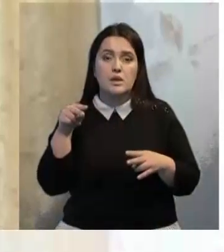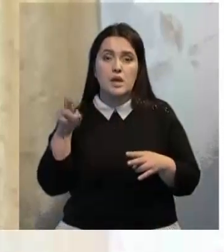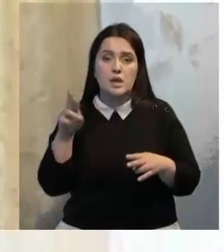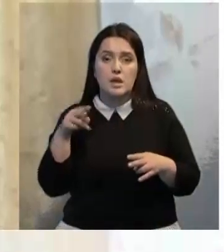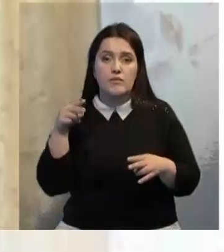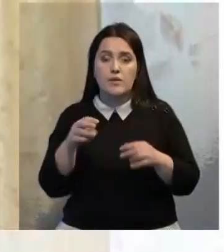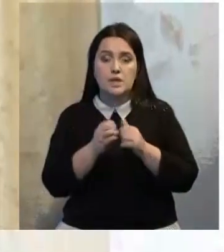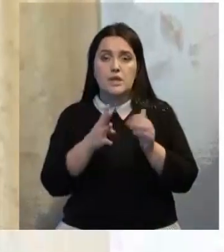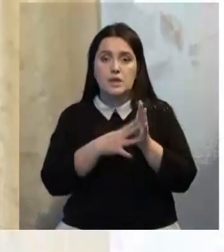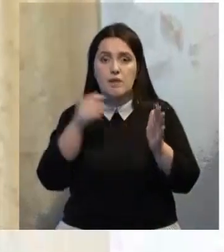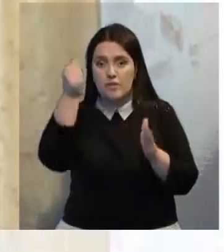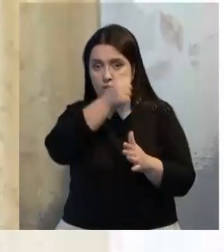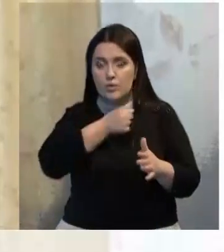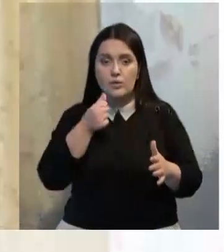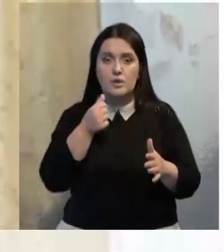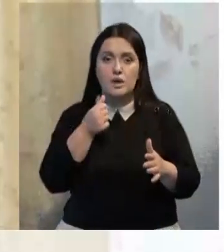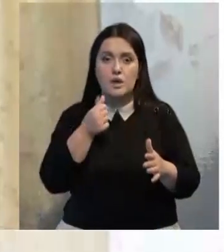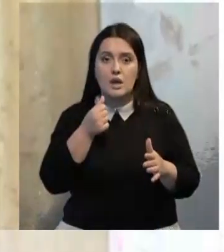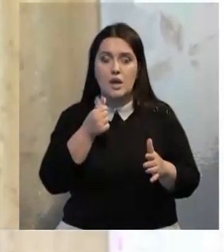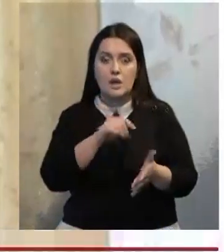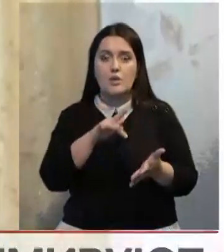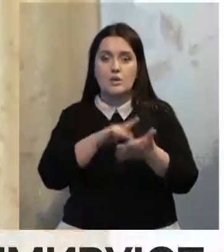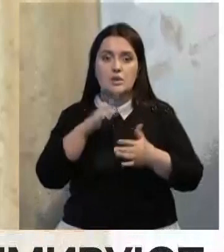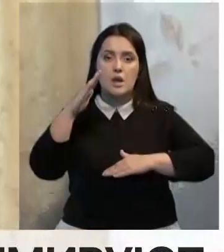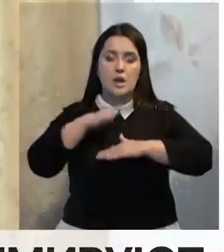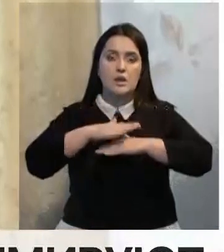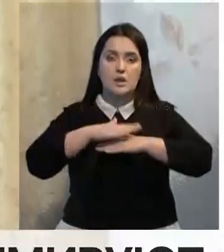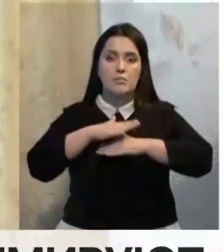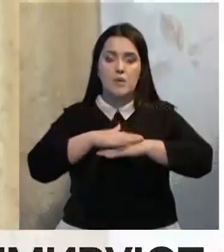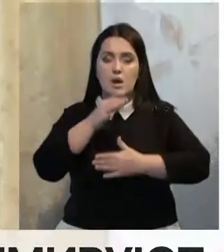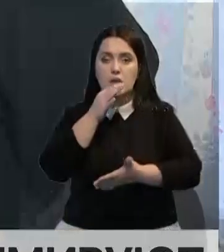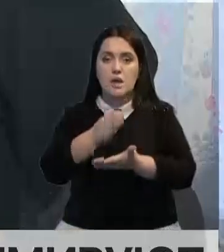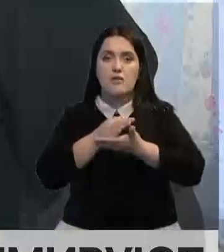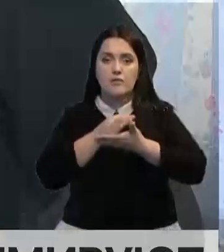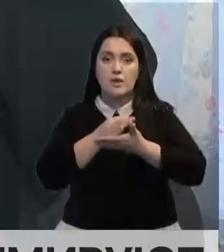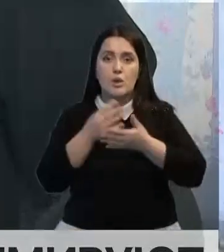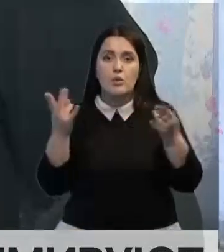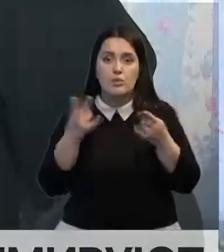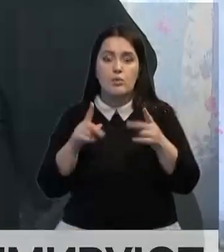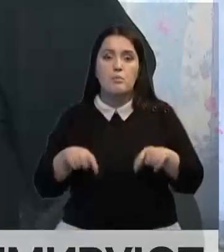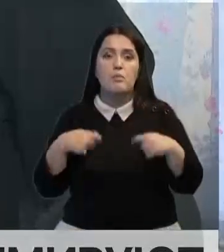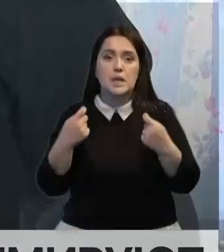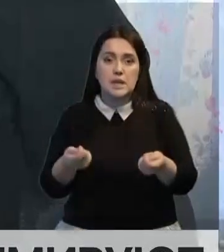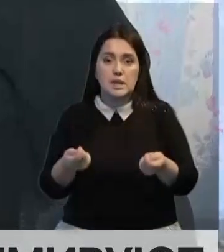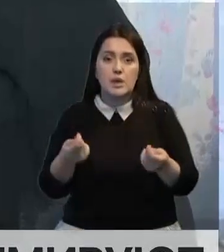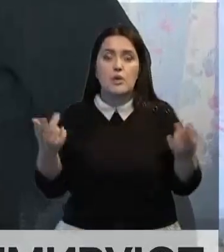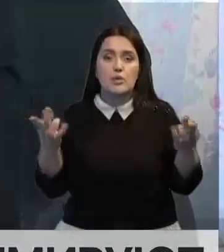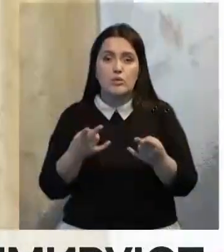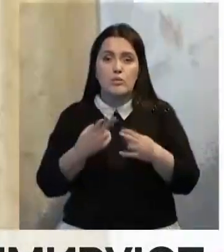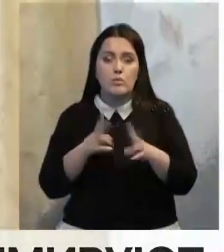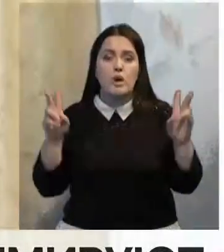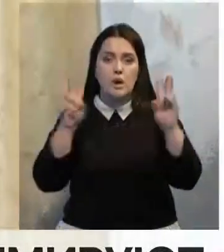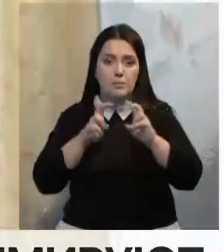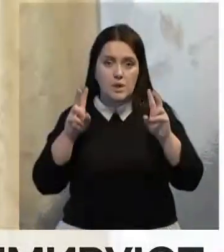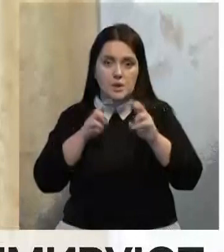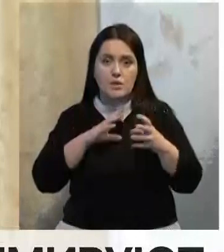2019 года, когда городской Акимат ответил нам, что теперь нужно им, передали им, теперь нужно проводить экспертизу.